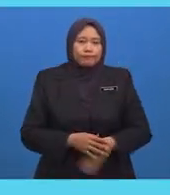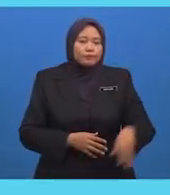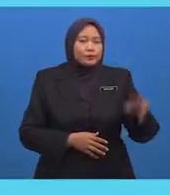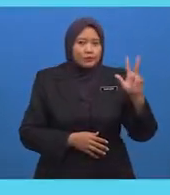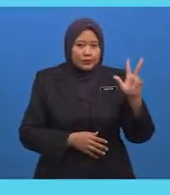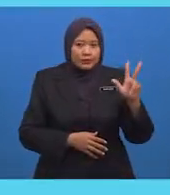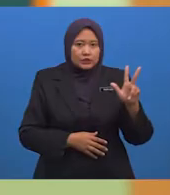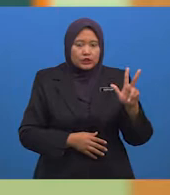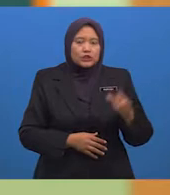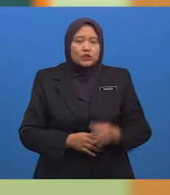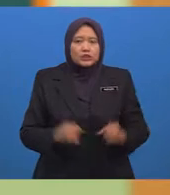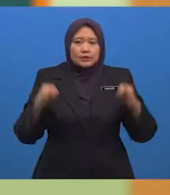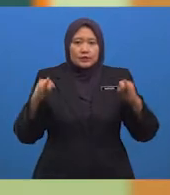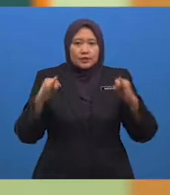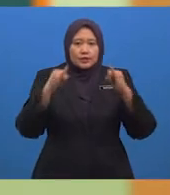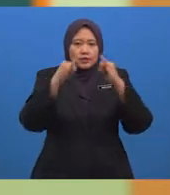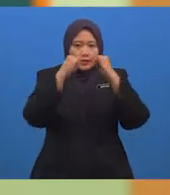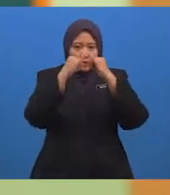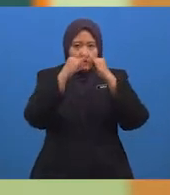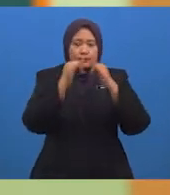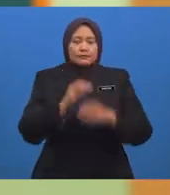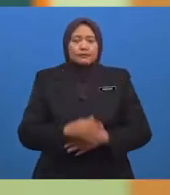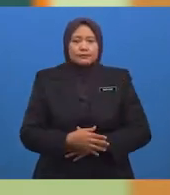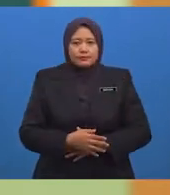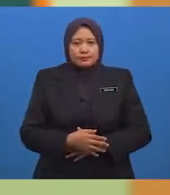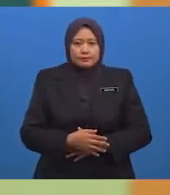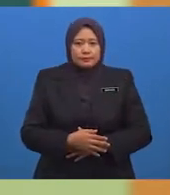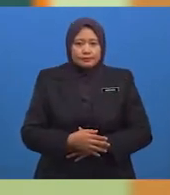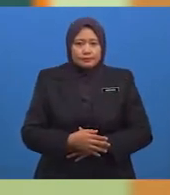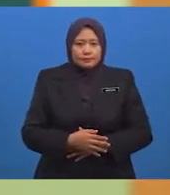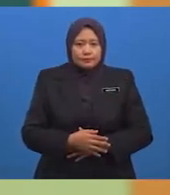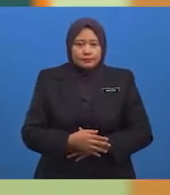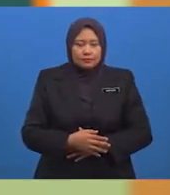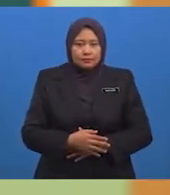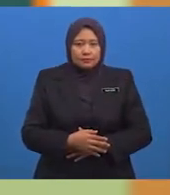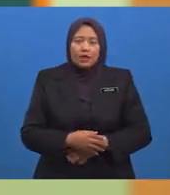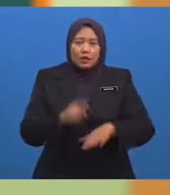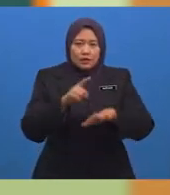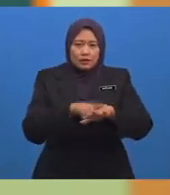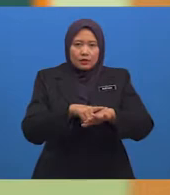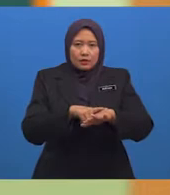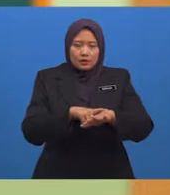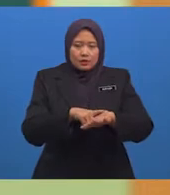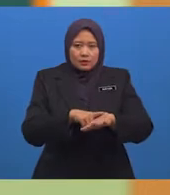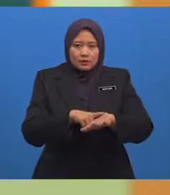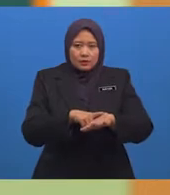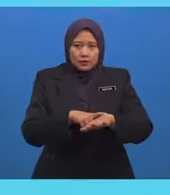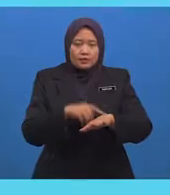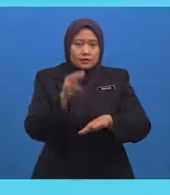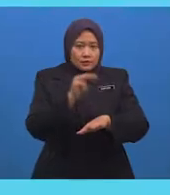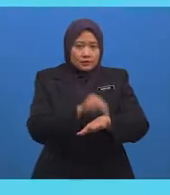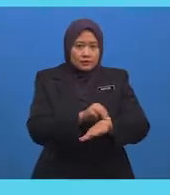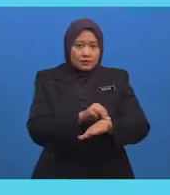Para pelajar Yang dihormati Di zaman Pemerintahan Islam di Mesir